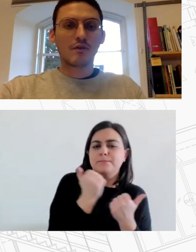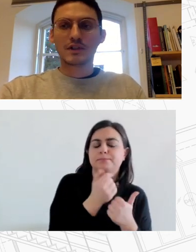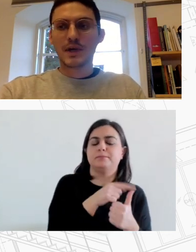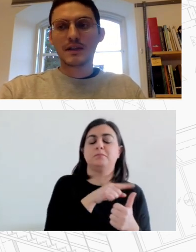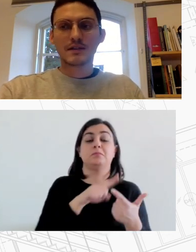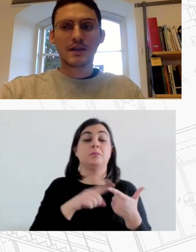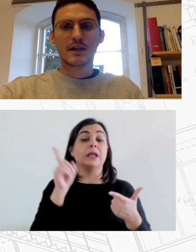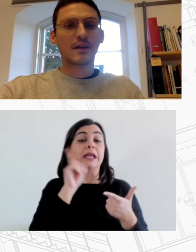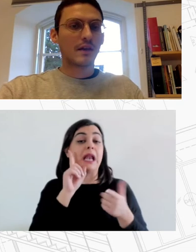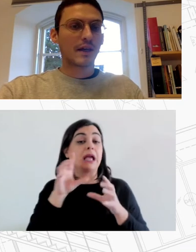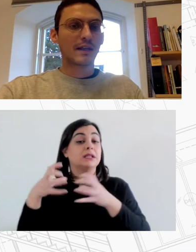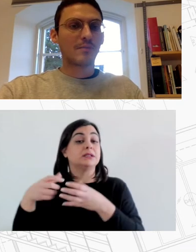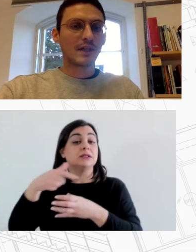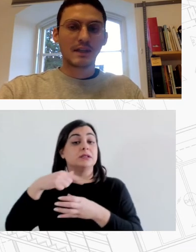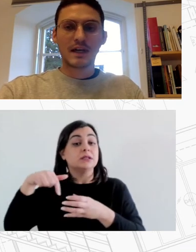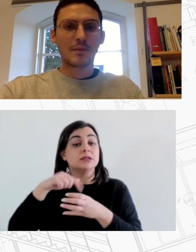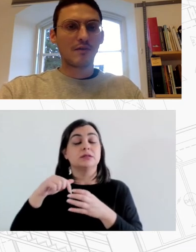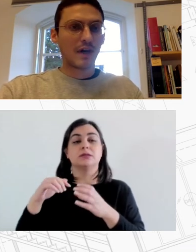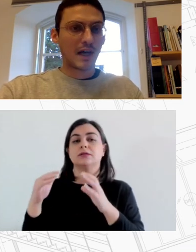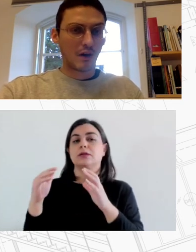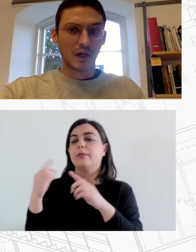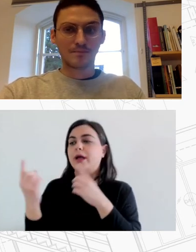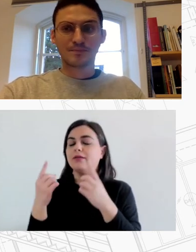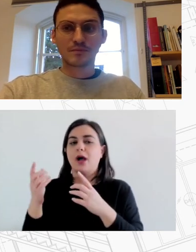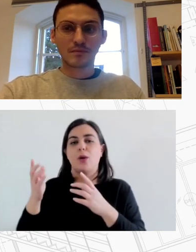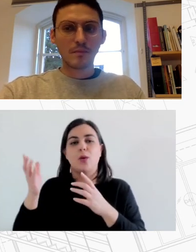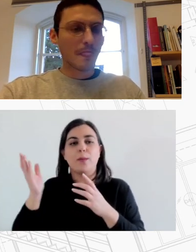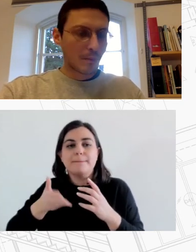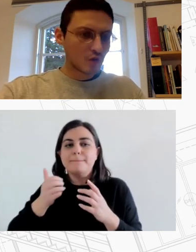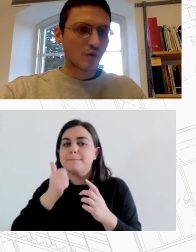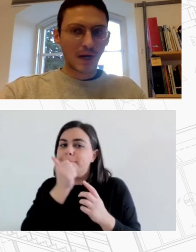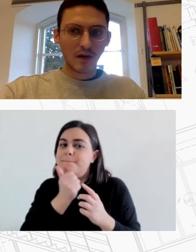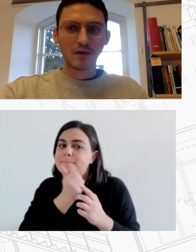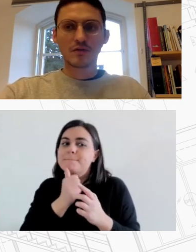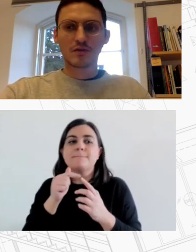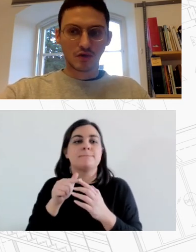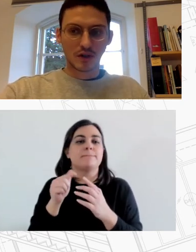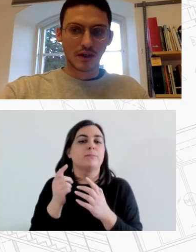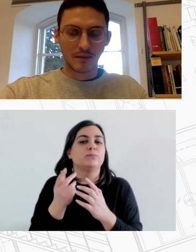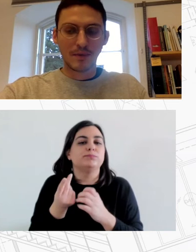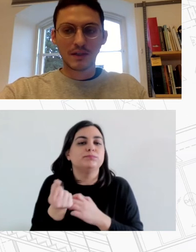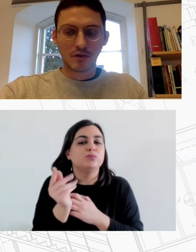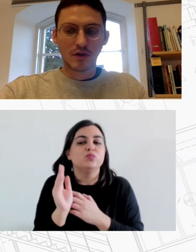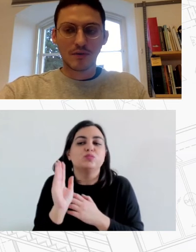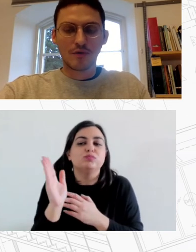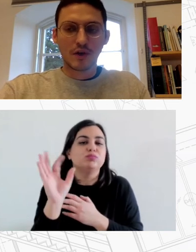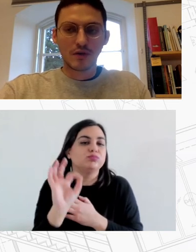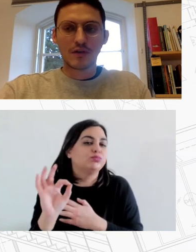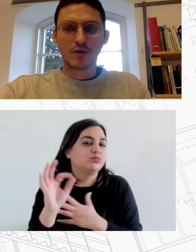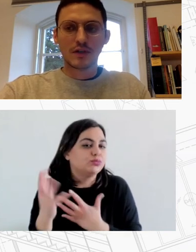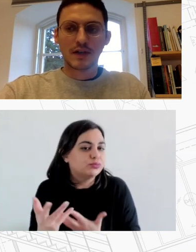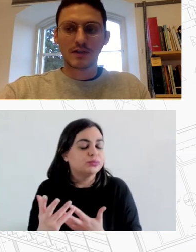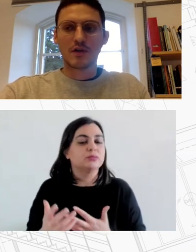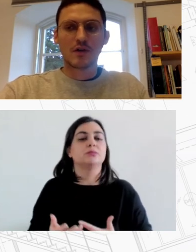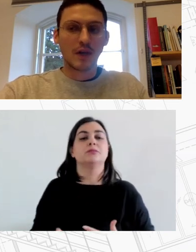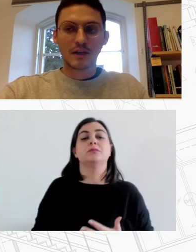εγκλωβισμένες σε καταπιεστικά περιβάλλοντα Πόσο μάλλον την πίεση των που βιώνουν οι